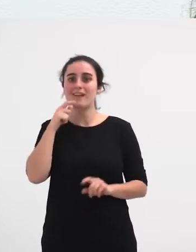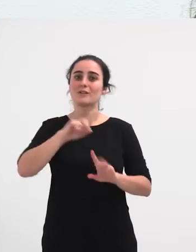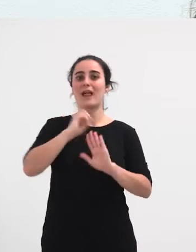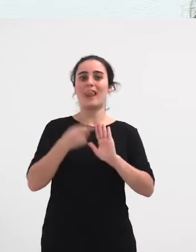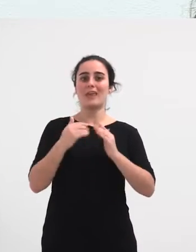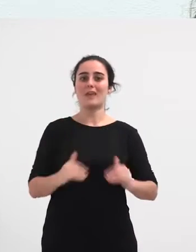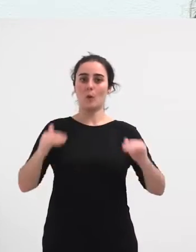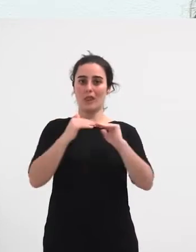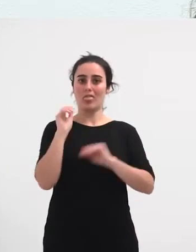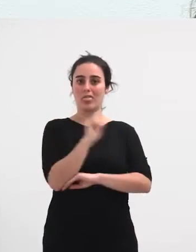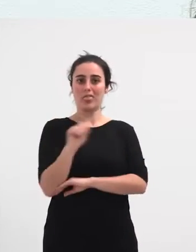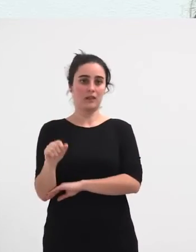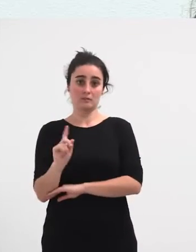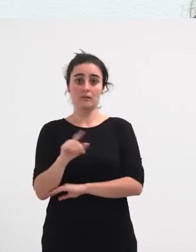betetzen.